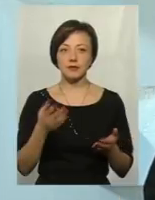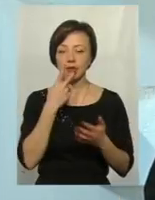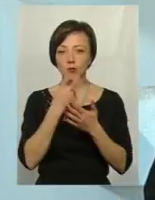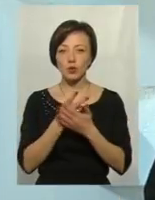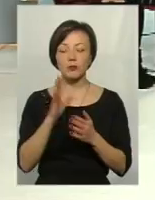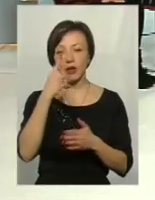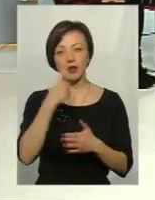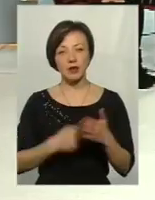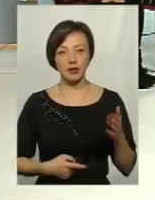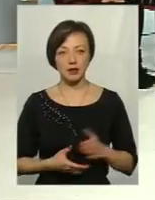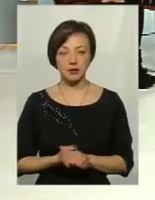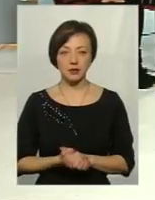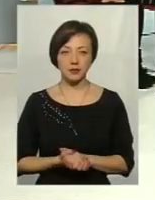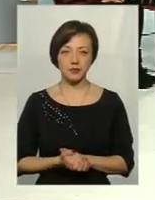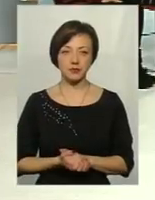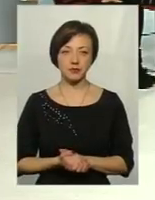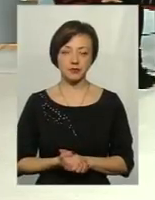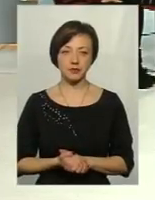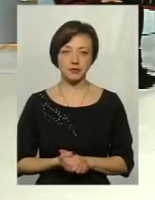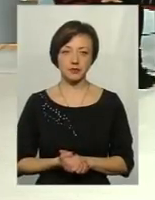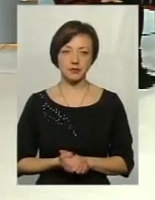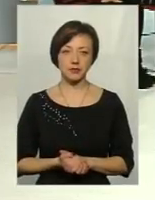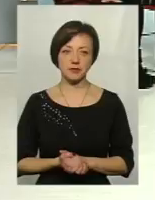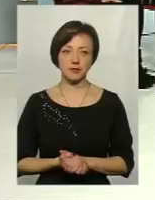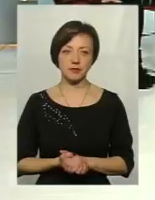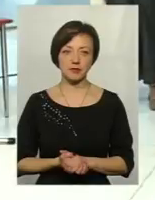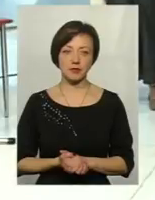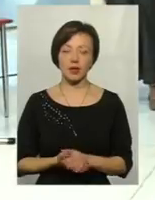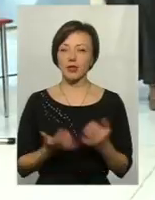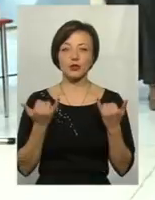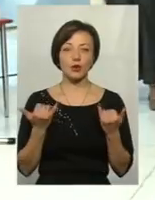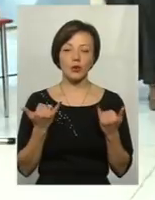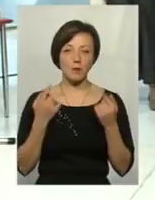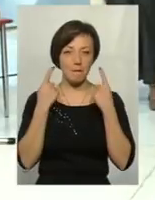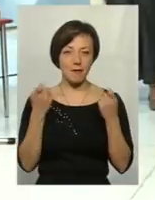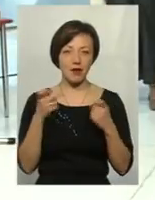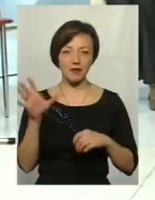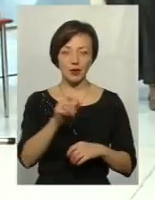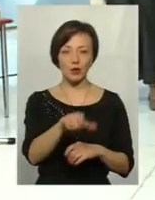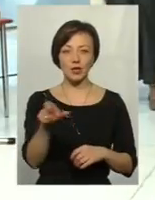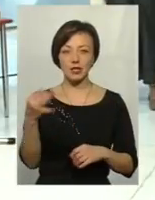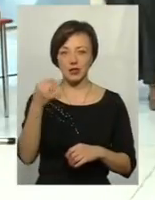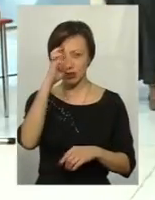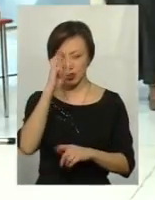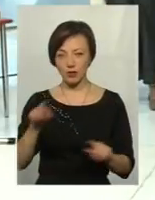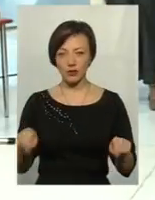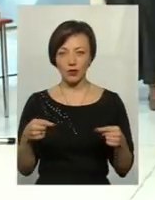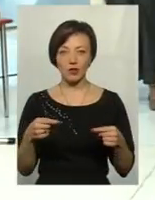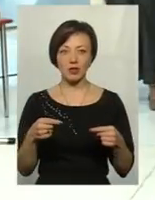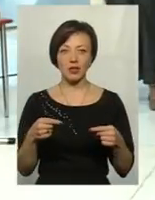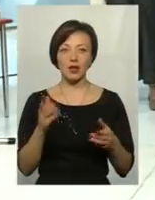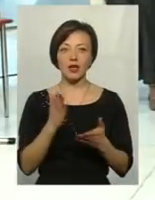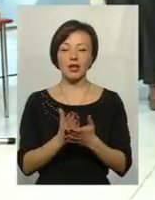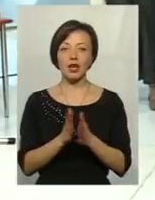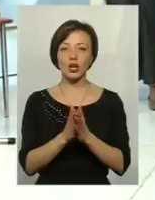надіятись. Пане Олександре, пане Олег. Сьогодні бестселером всіх людей, які цікавлюються державотворенням, напевне, є книжка двох